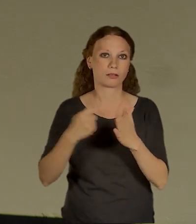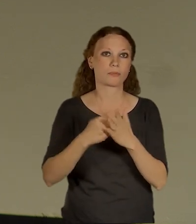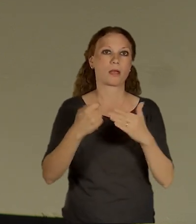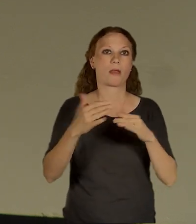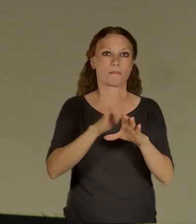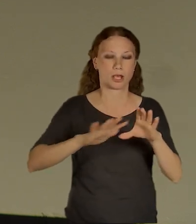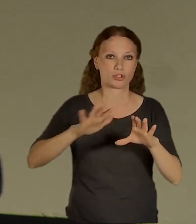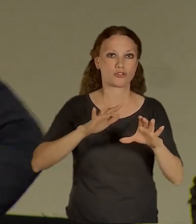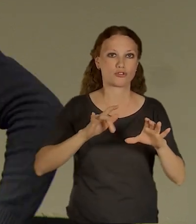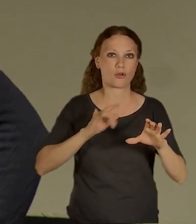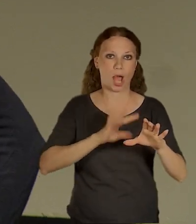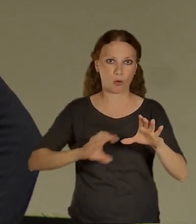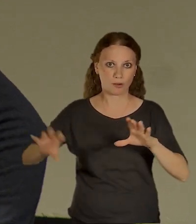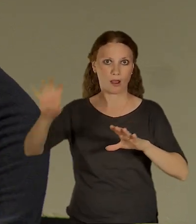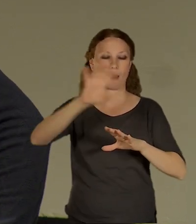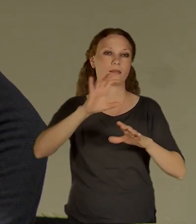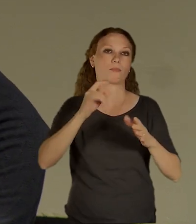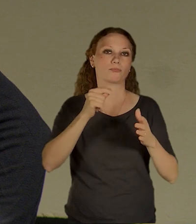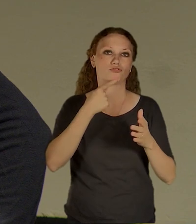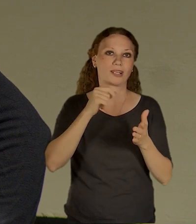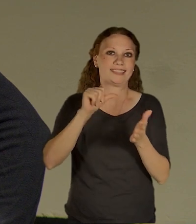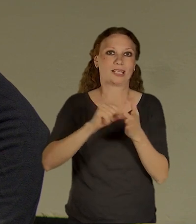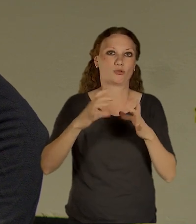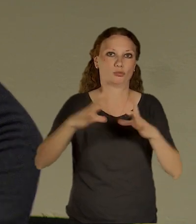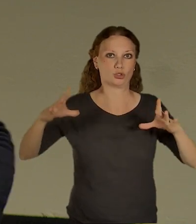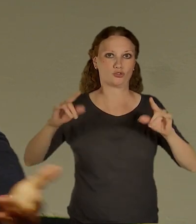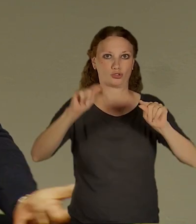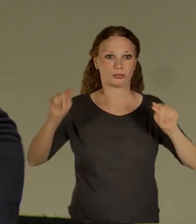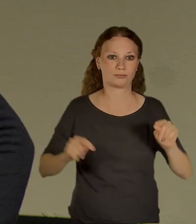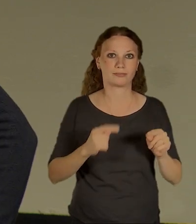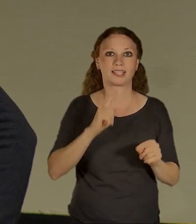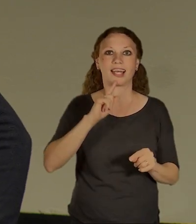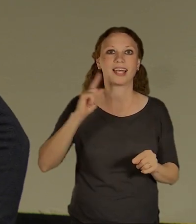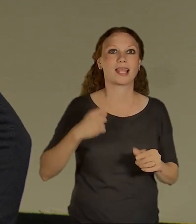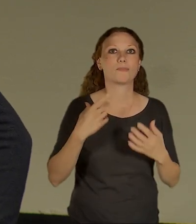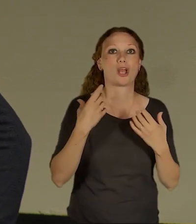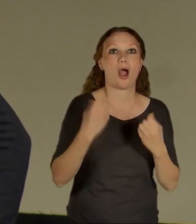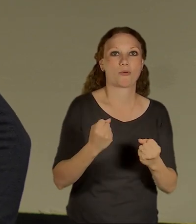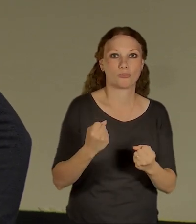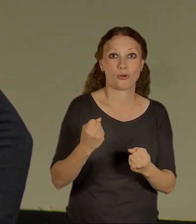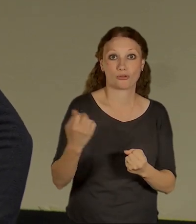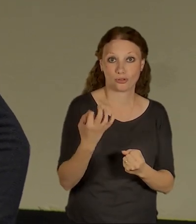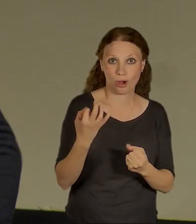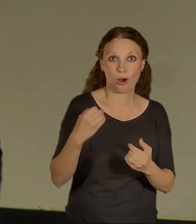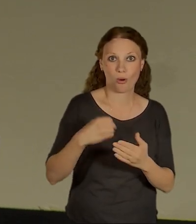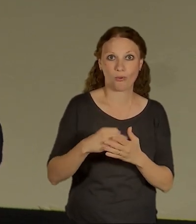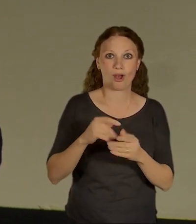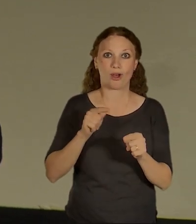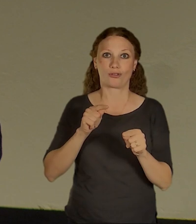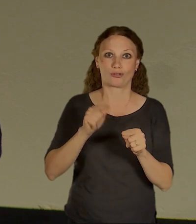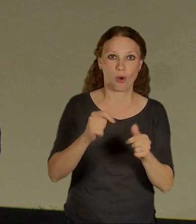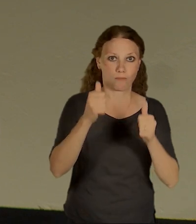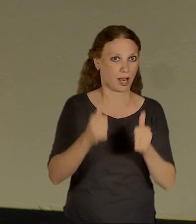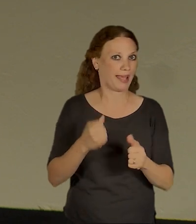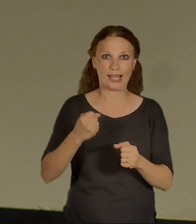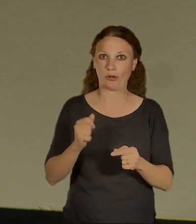v tom širším centru. Jak říká můj kolega Marek Zděradička, nejlepší auto je to, které do Prahy nedojede. Nemyšleno tedy jeho poruchovostí, ale